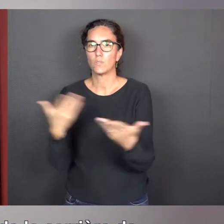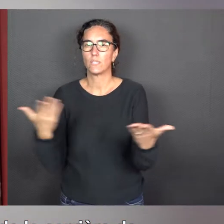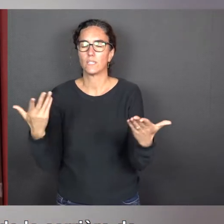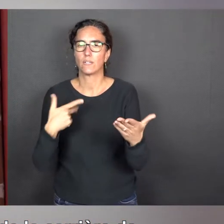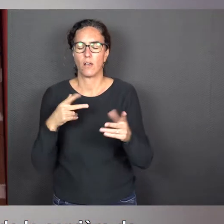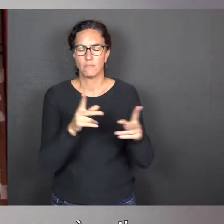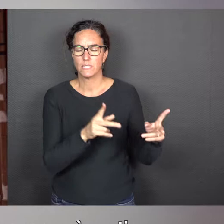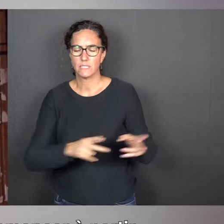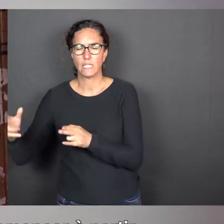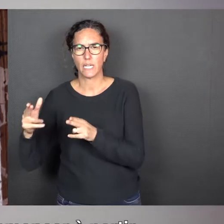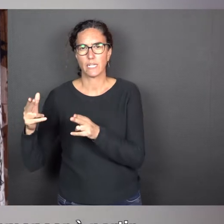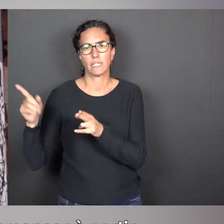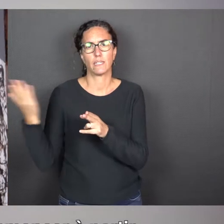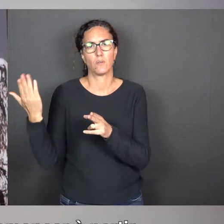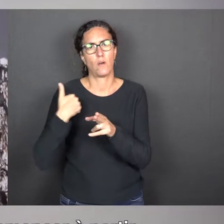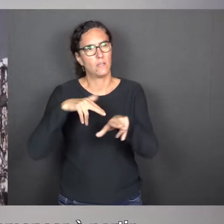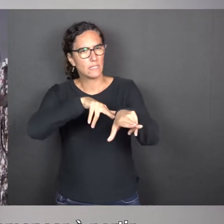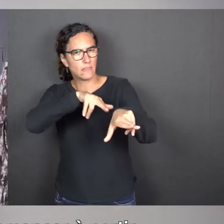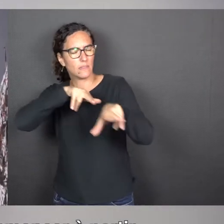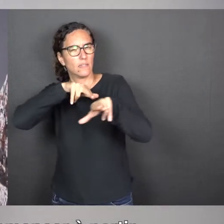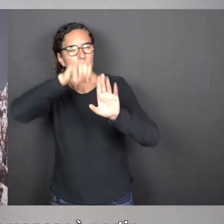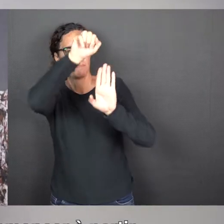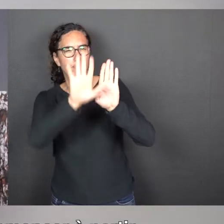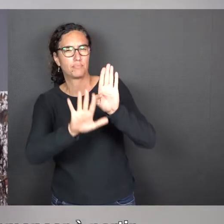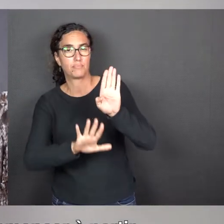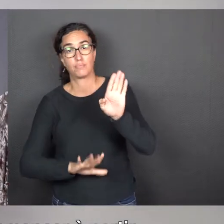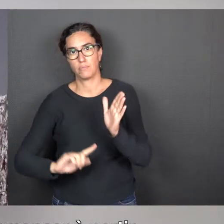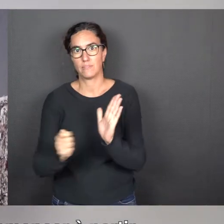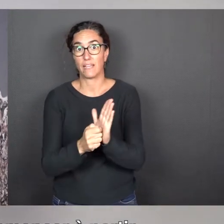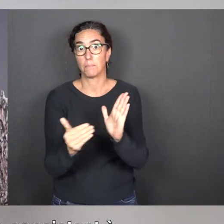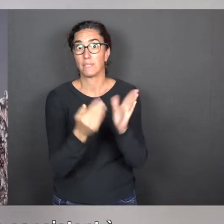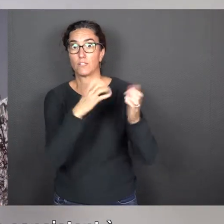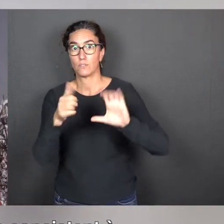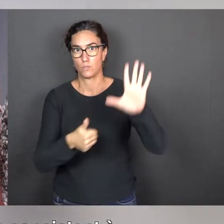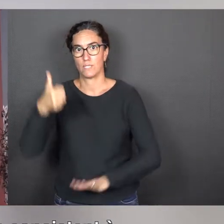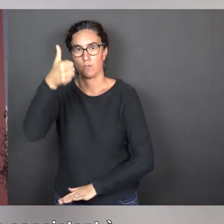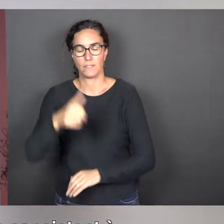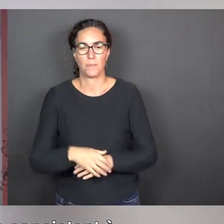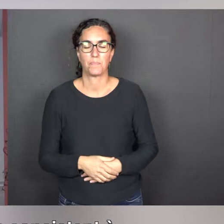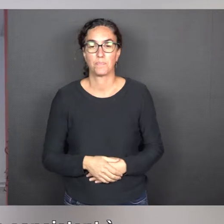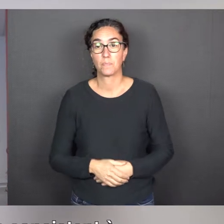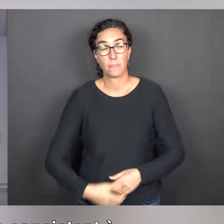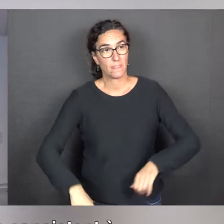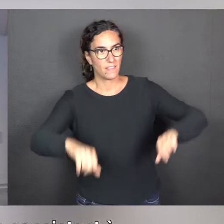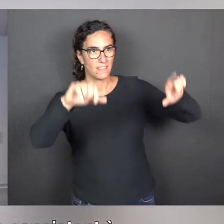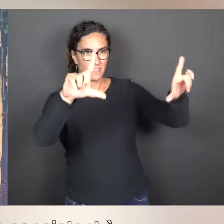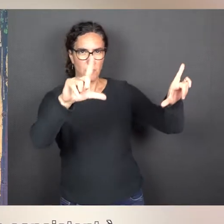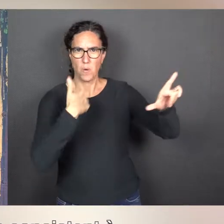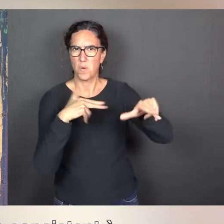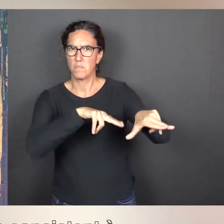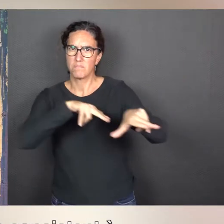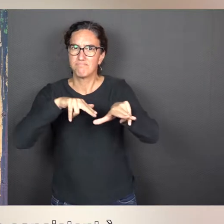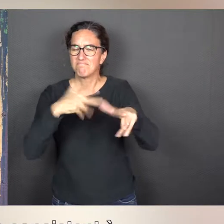sont ces fameuses peintures-tyres qu'elle va commencer à partir de 1961. Alors, ces tableaux-tyres, ils consistent à